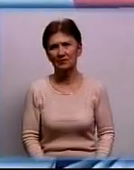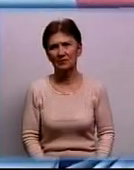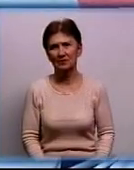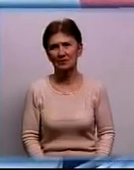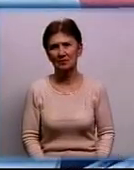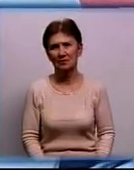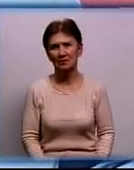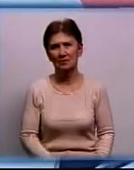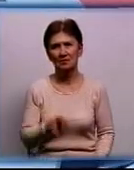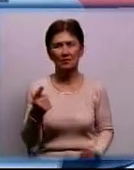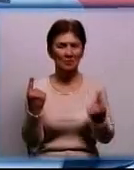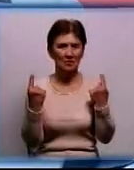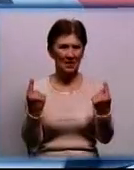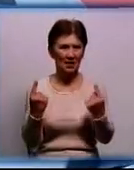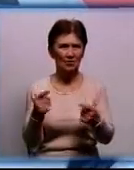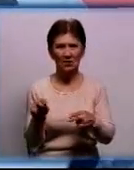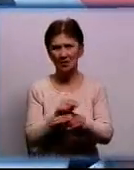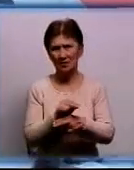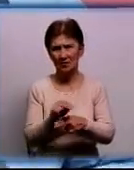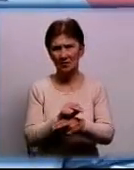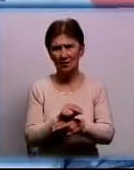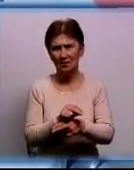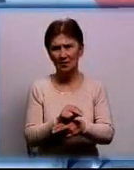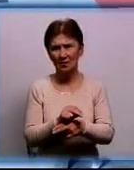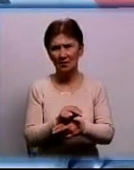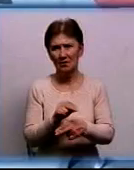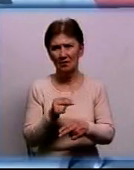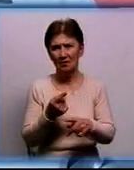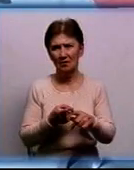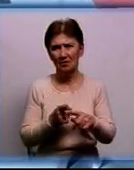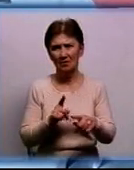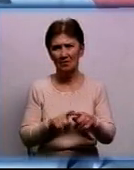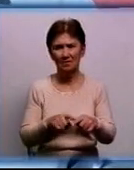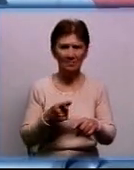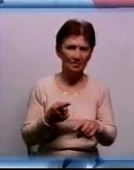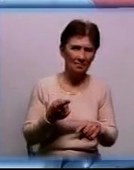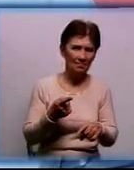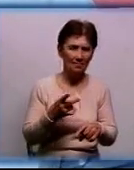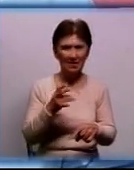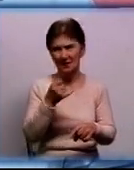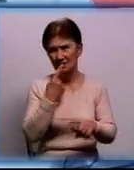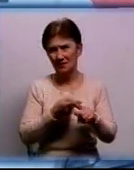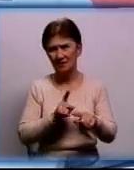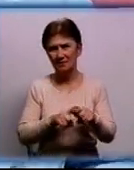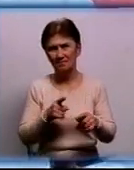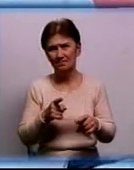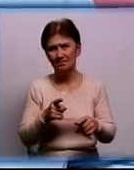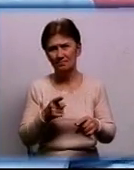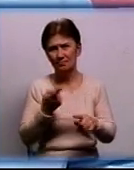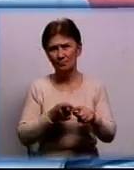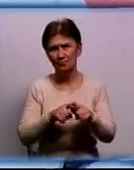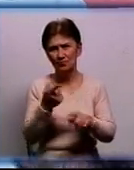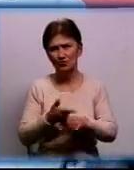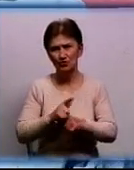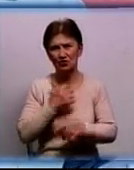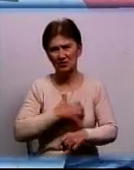Хочемо капітальний ремонт зробити в районному Називається анестезіологічне відділення з ліжками інтенсивної терапії. Дуже важливе